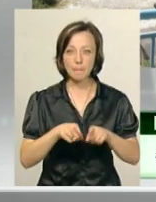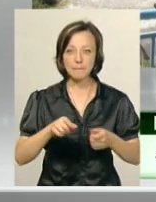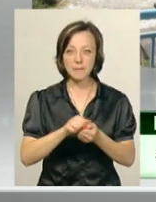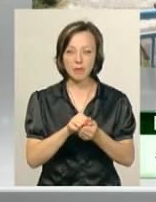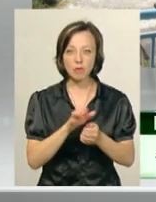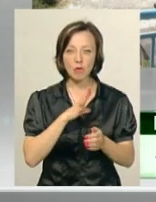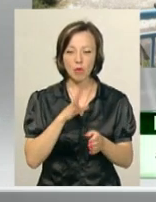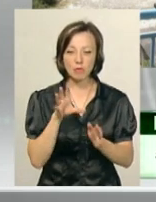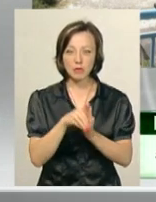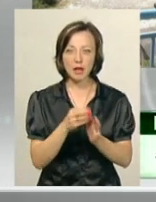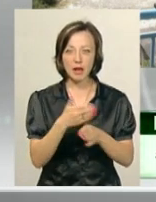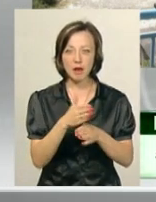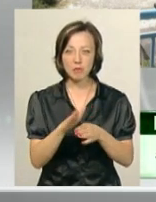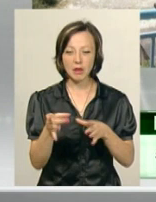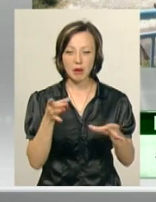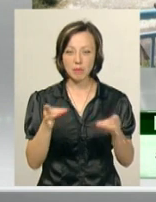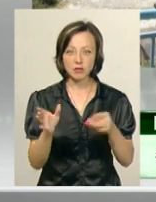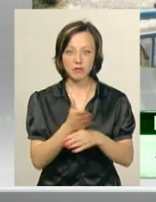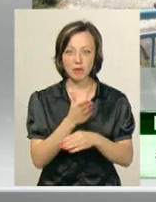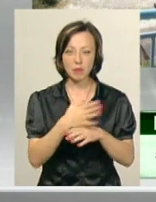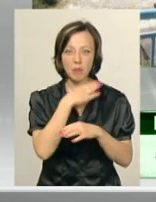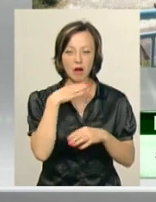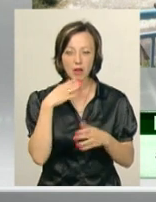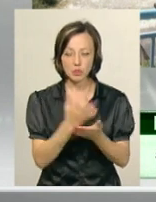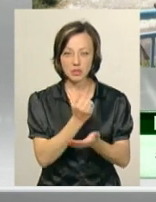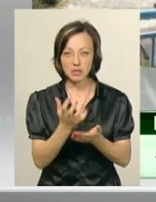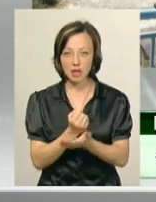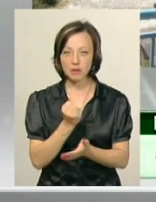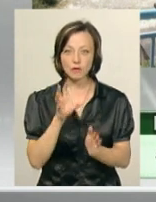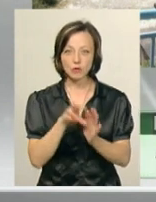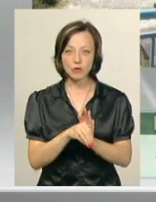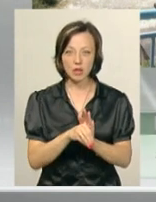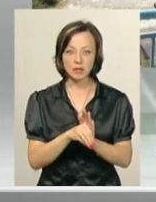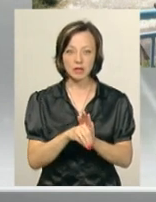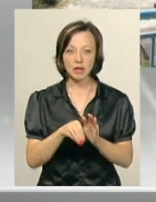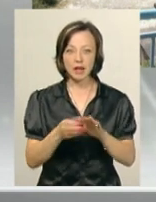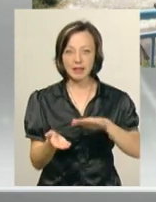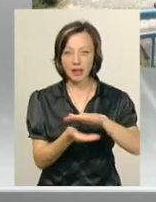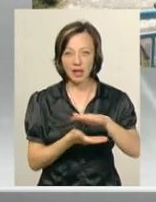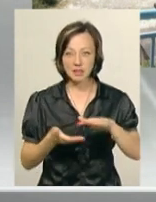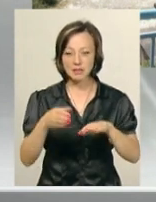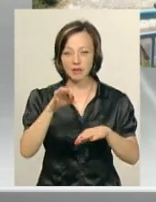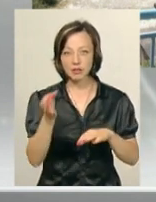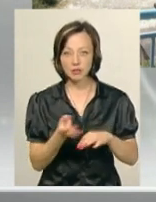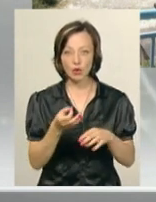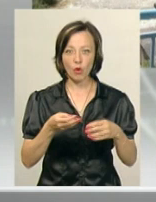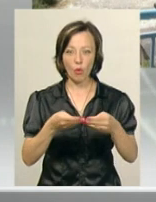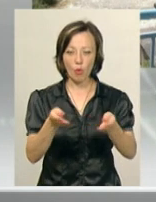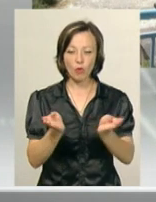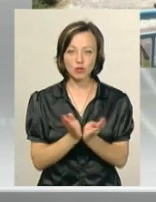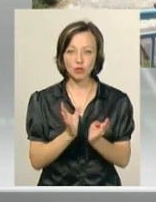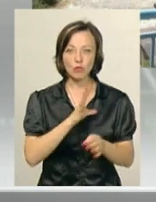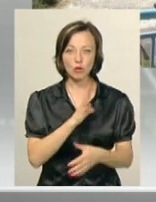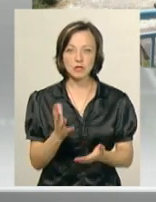знайдено фрагменти керамічних виробів, достатньо велику їхню кількість, включаючи вінця, денця горщиків. Окрім того, було